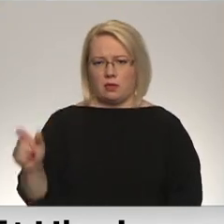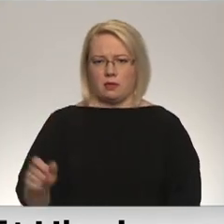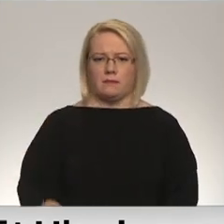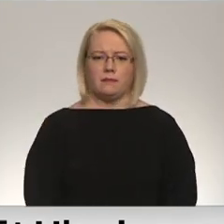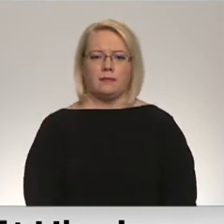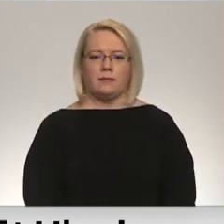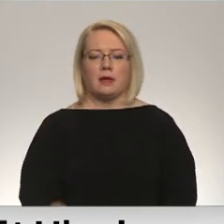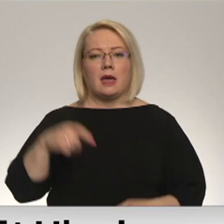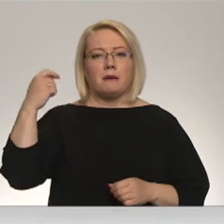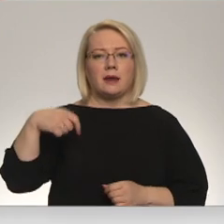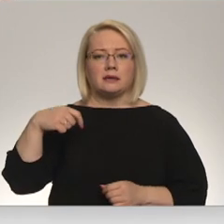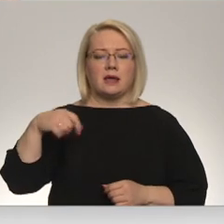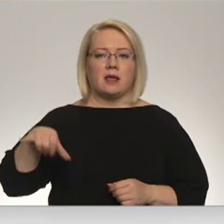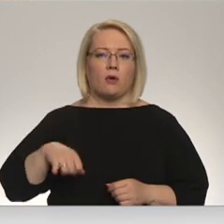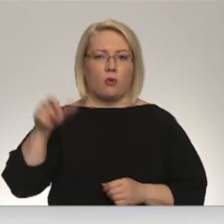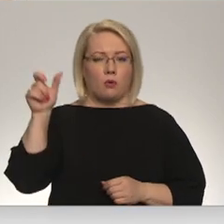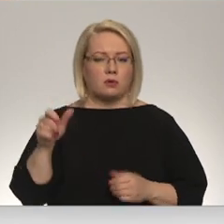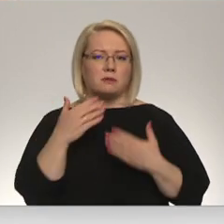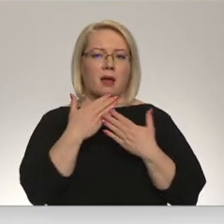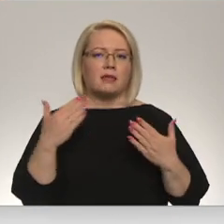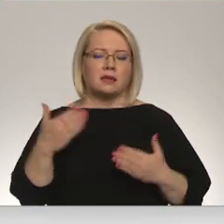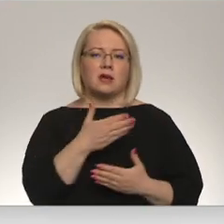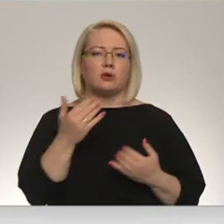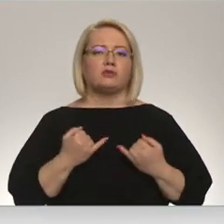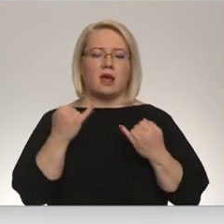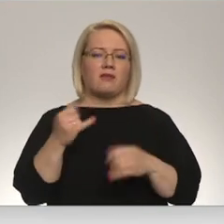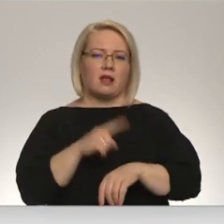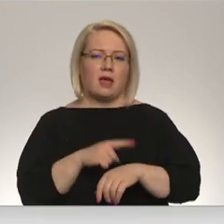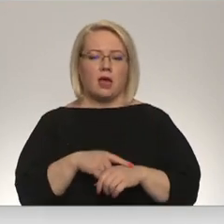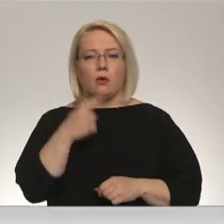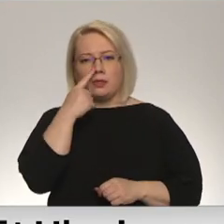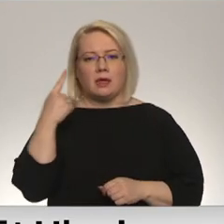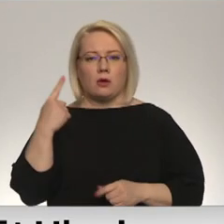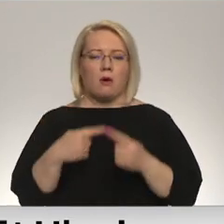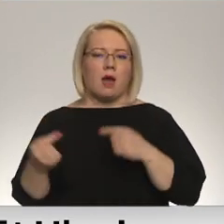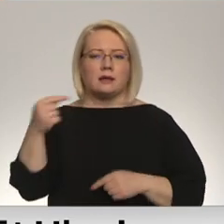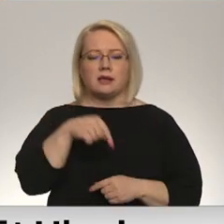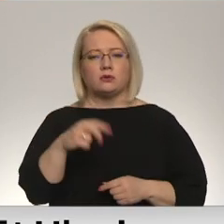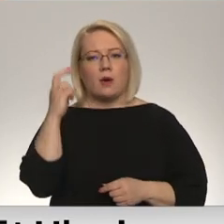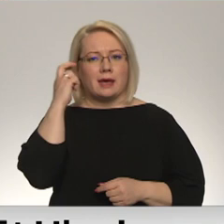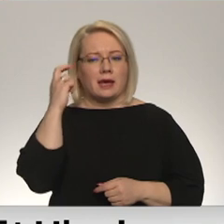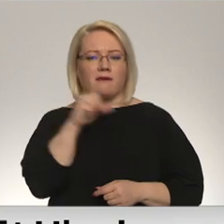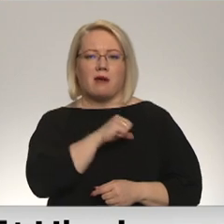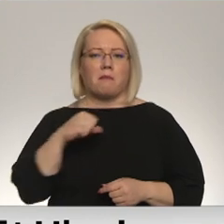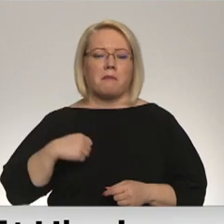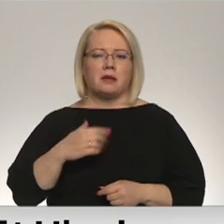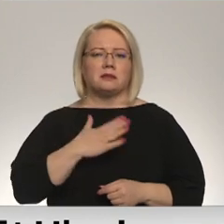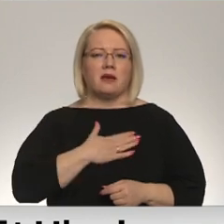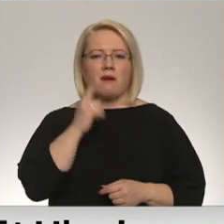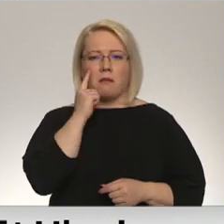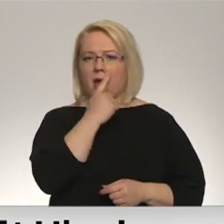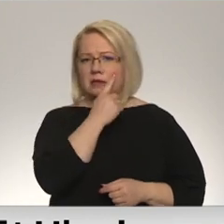Prezident Kungs, Līlspāt, diezka atvēlējāt laiku. Jūs tikko esat atgriezies no Kievas, pats savām acīm